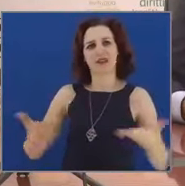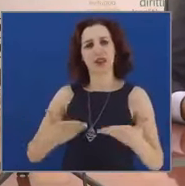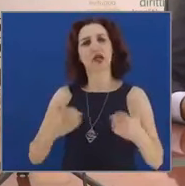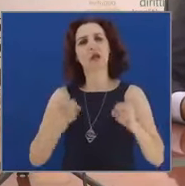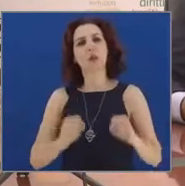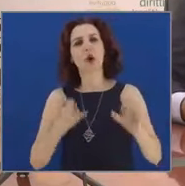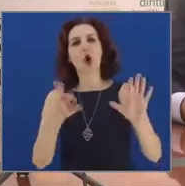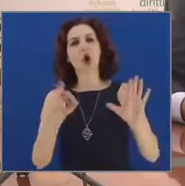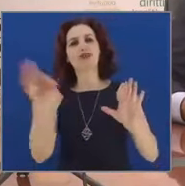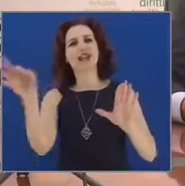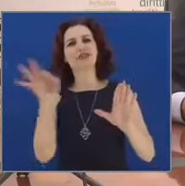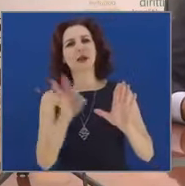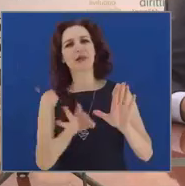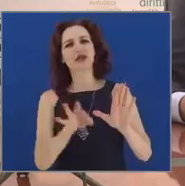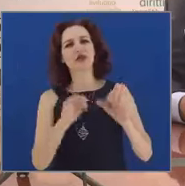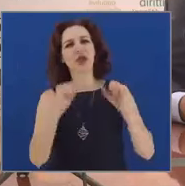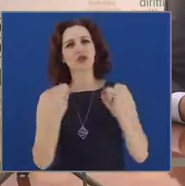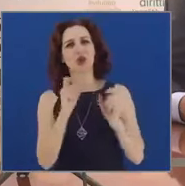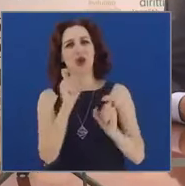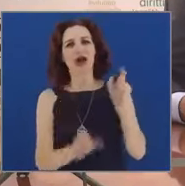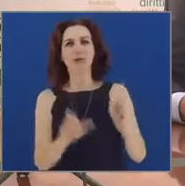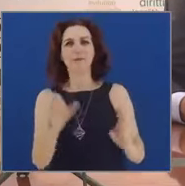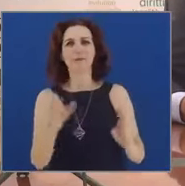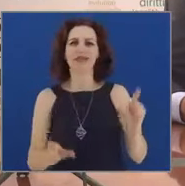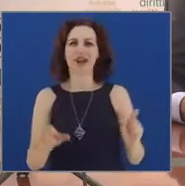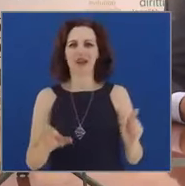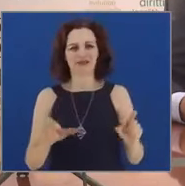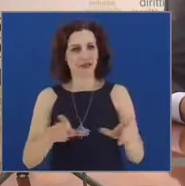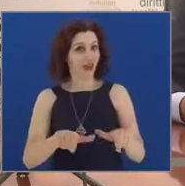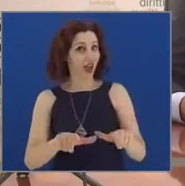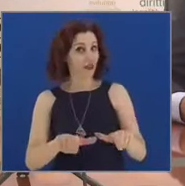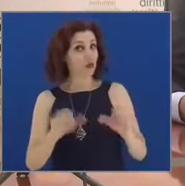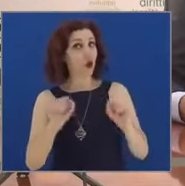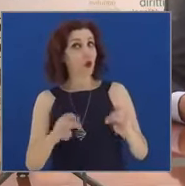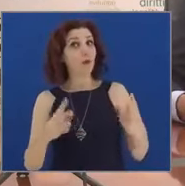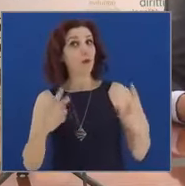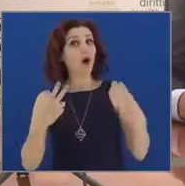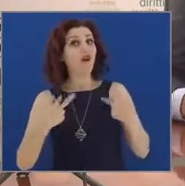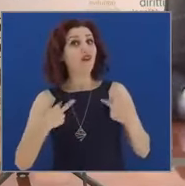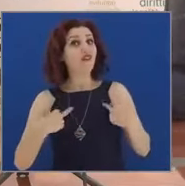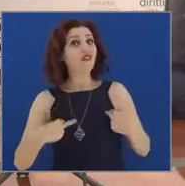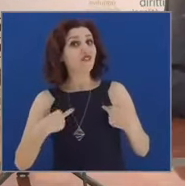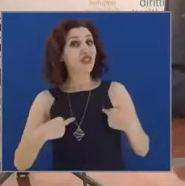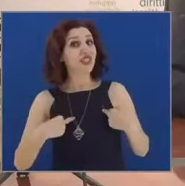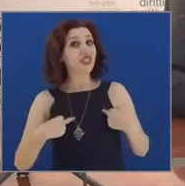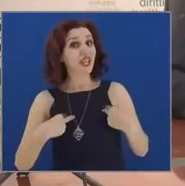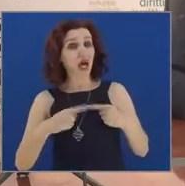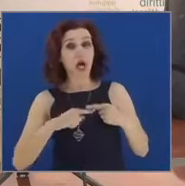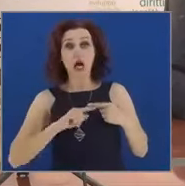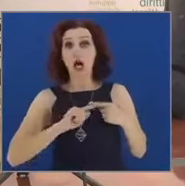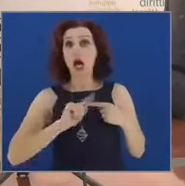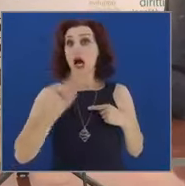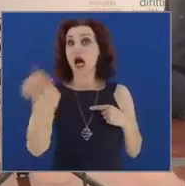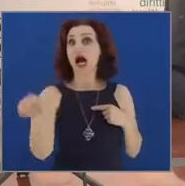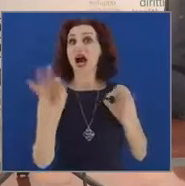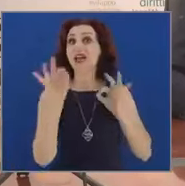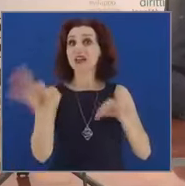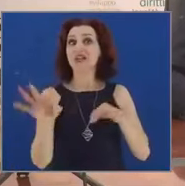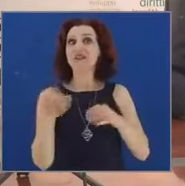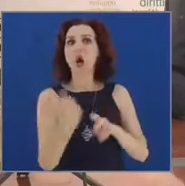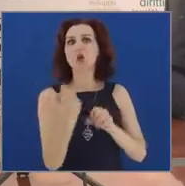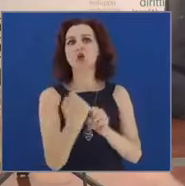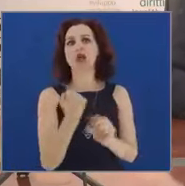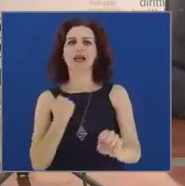Paese, quindi all'80% degli abitanti del Lazio, di vivere a meno di un'ora da una grande infrastruttura di mobilità, che sia